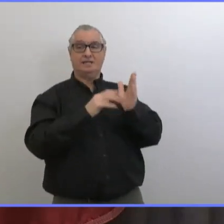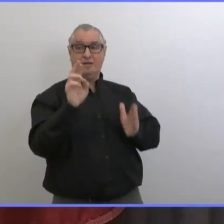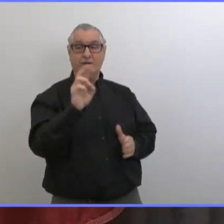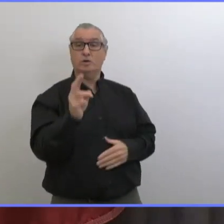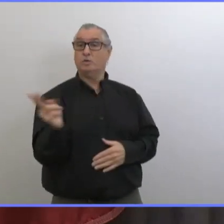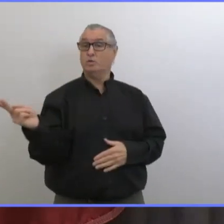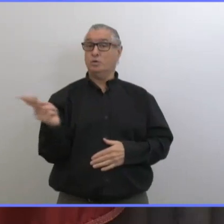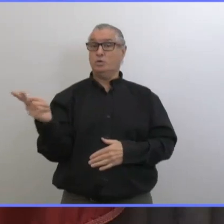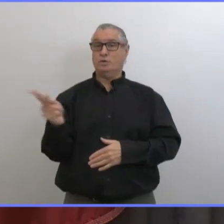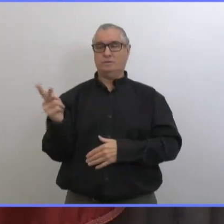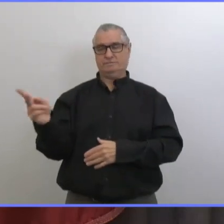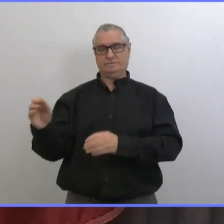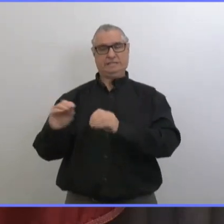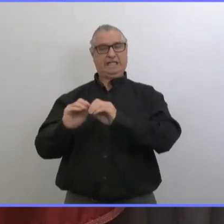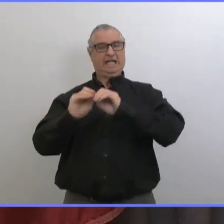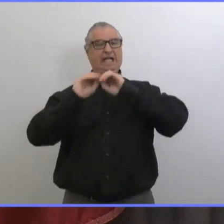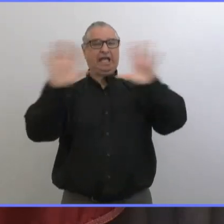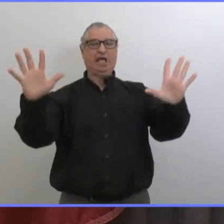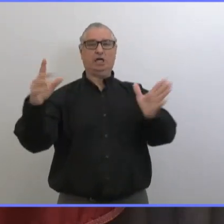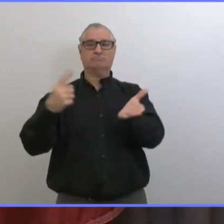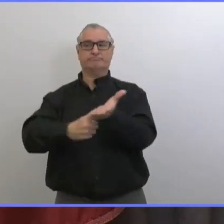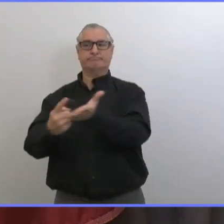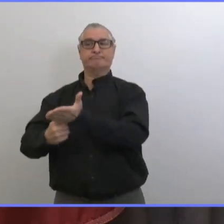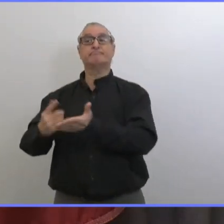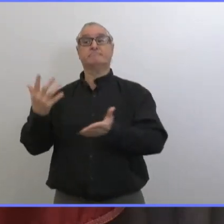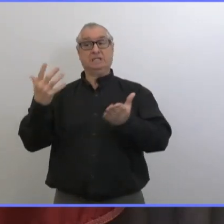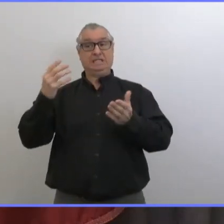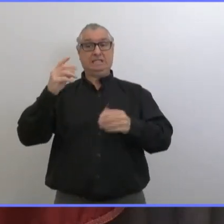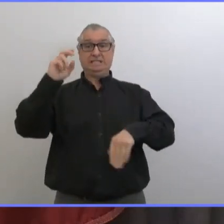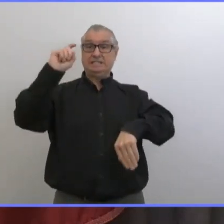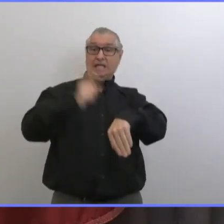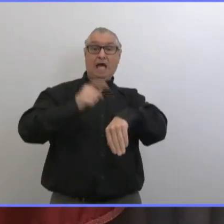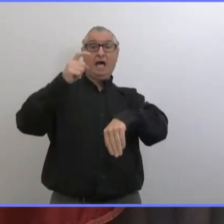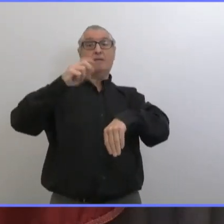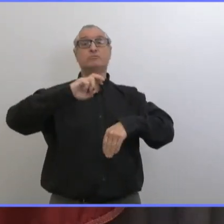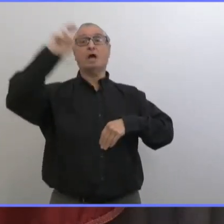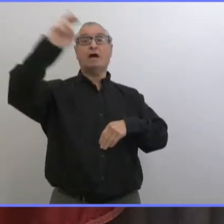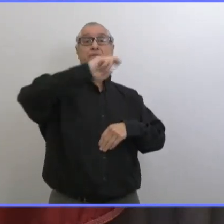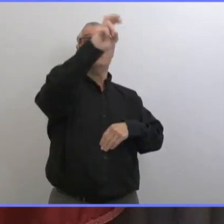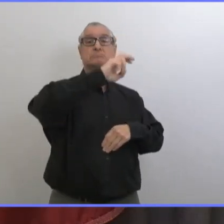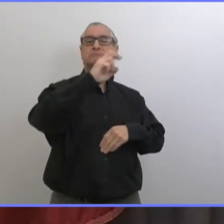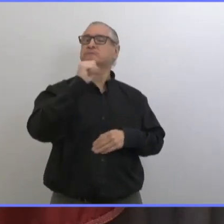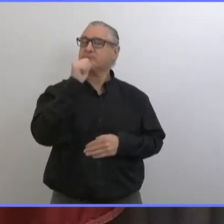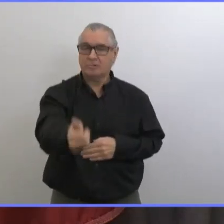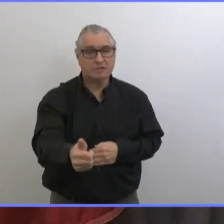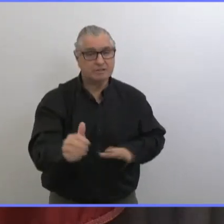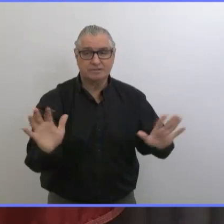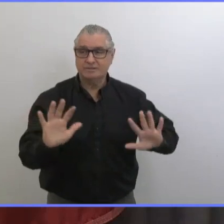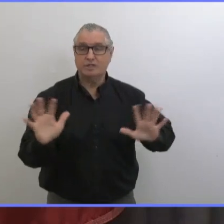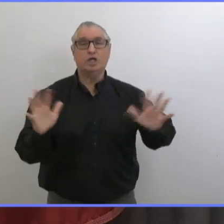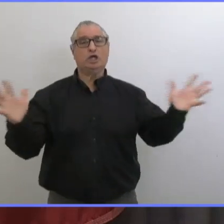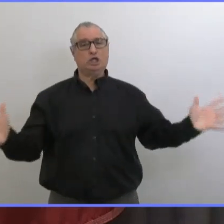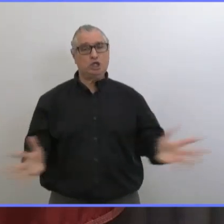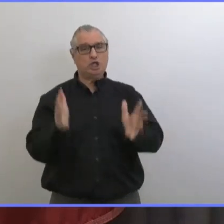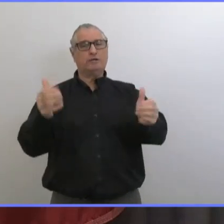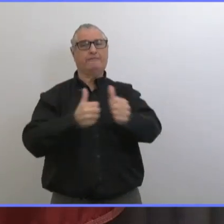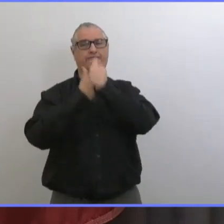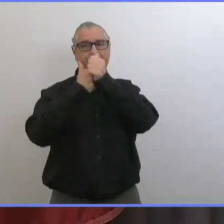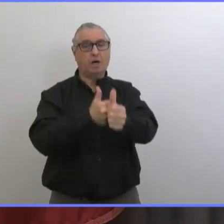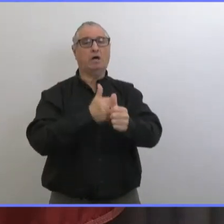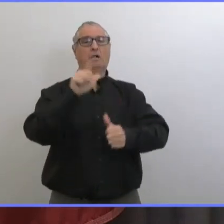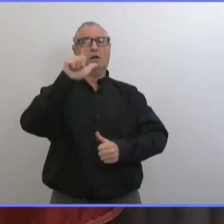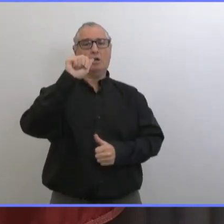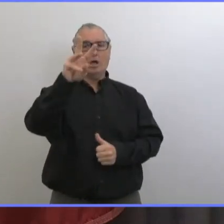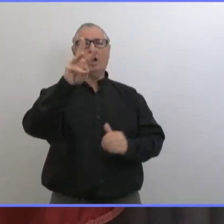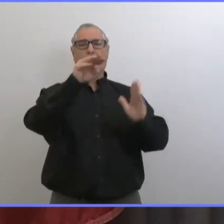du Winnipeg Free Press de faire des voyages non essentiels et on s'attend à que ces personnes respectent la loi et